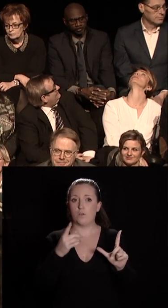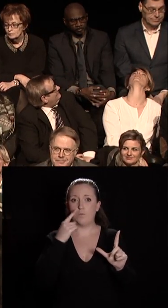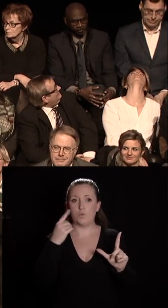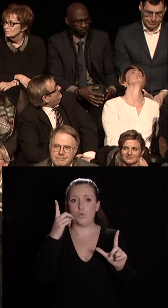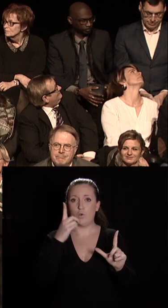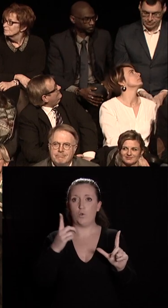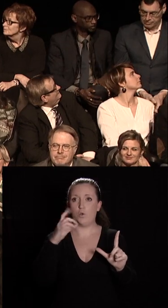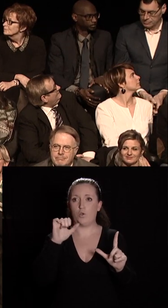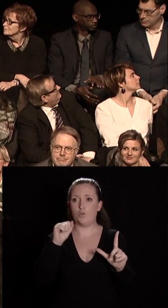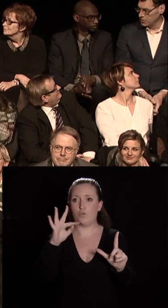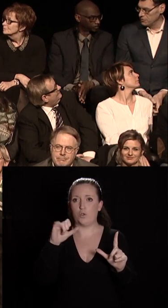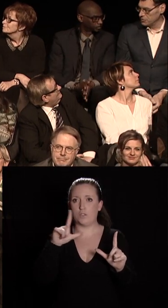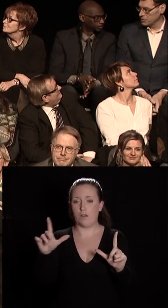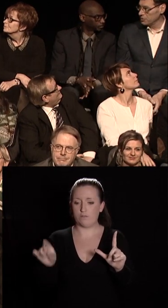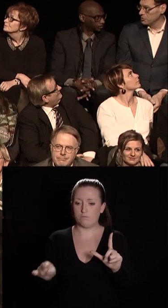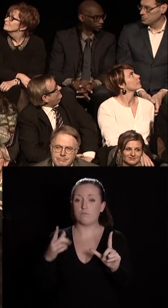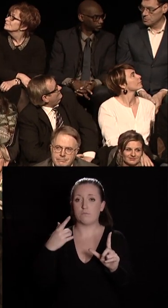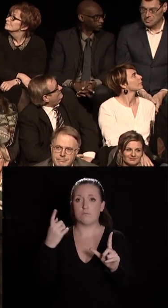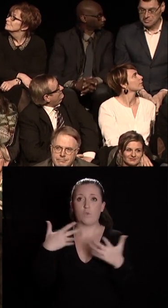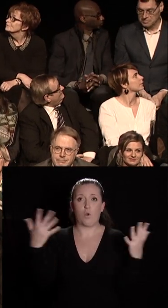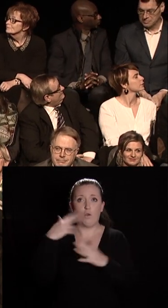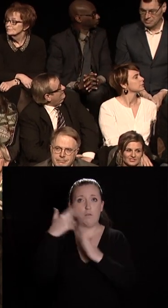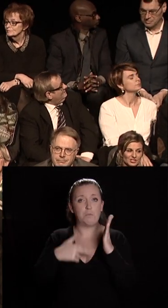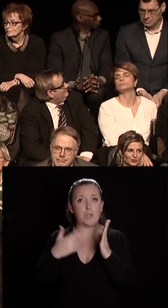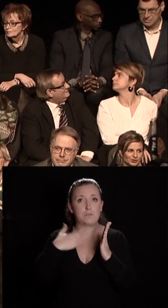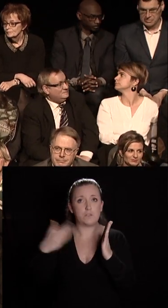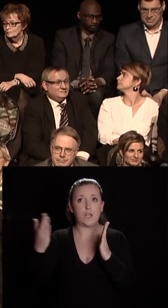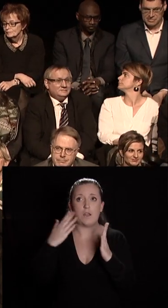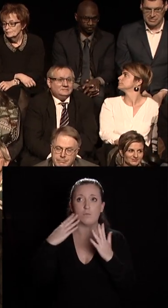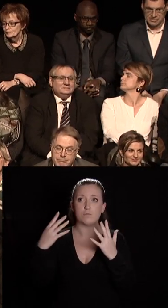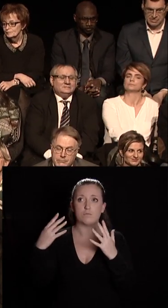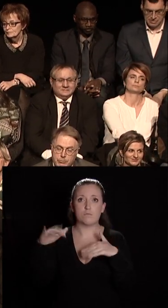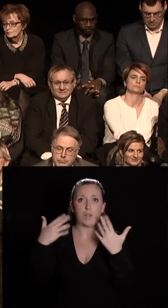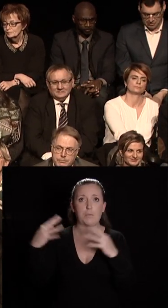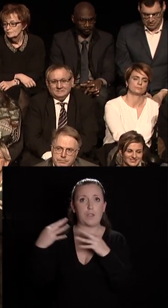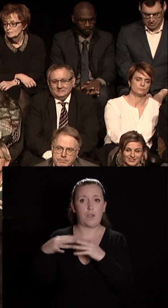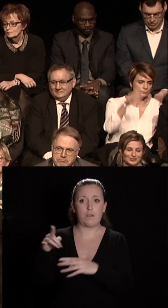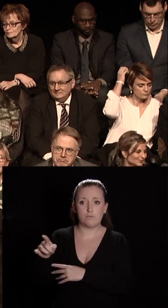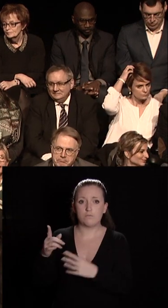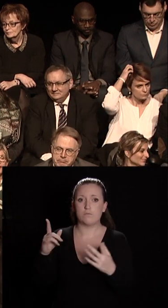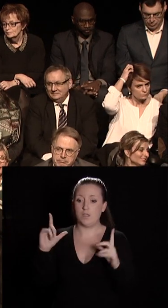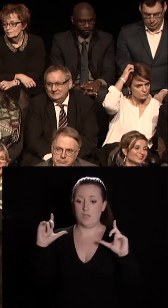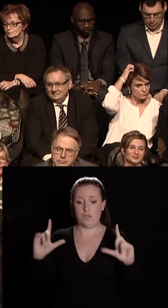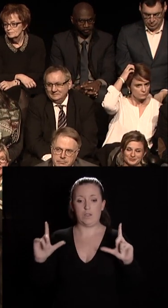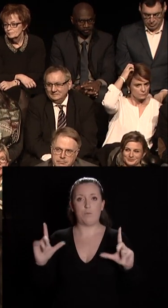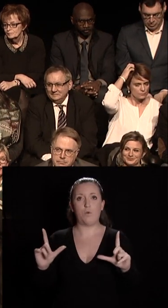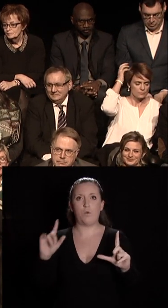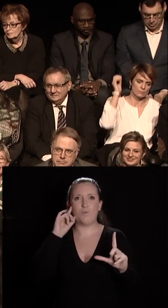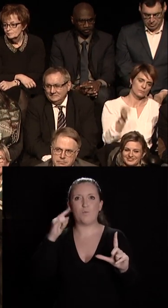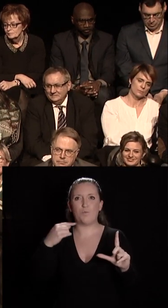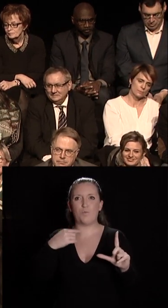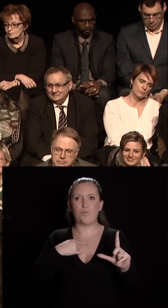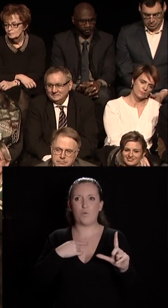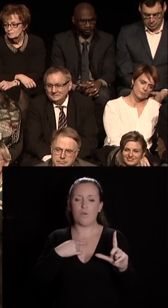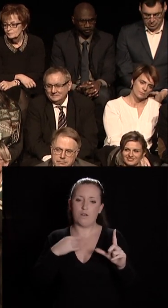Stal un grand peintre d'école française d'après-guerre et ce tableau il est associé pour moi à une